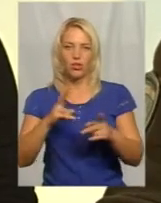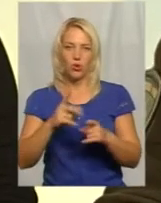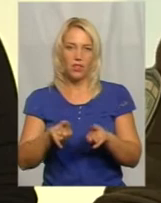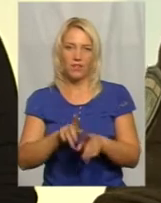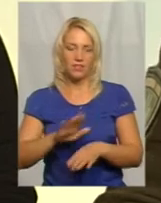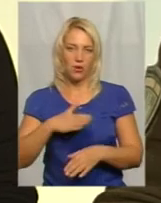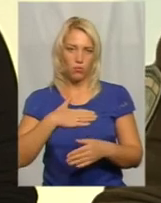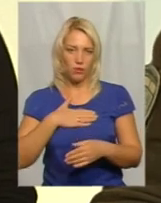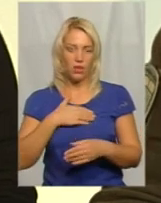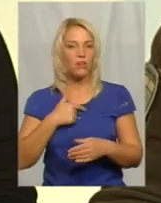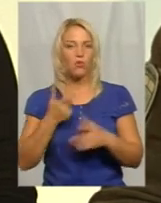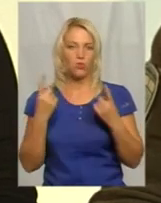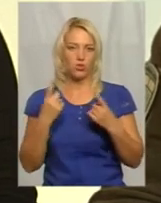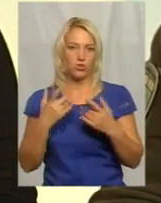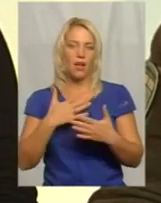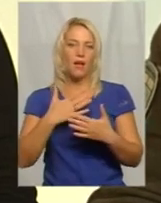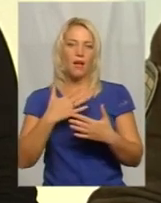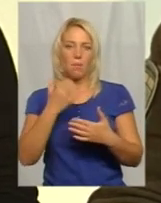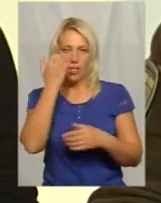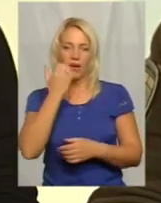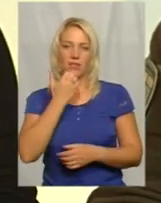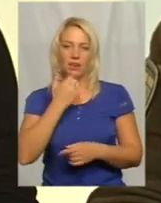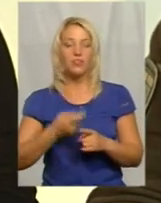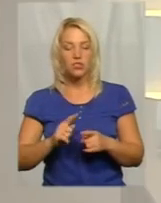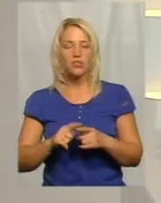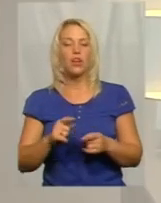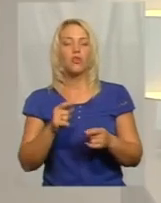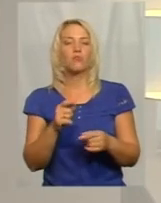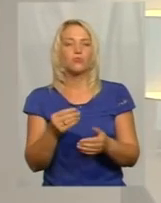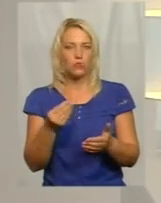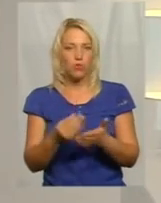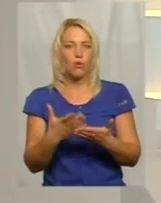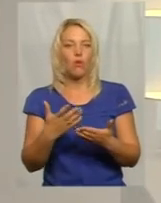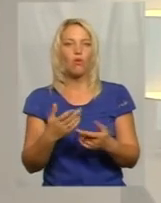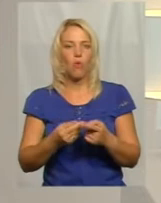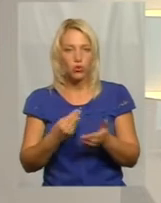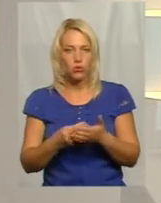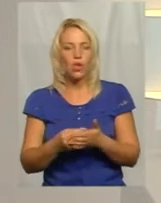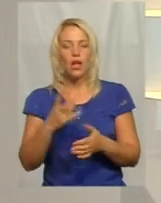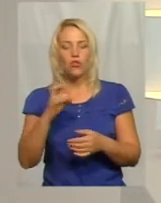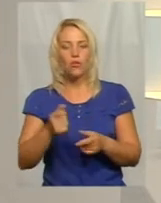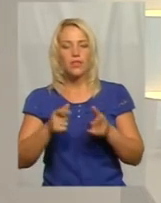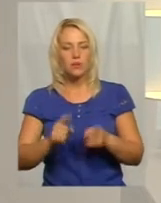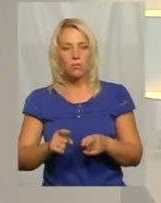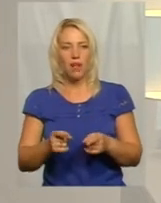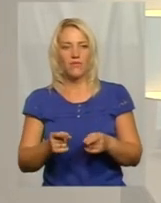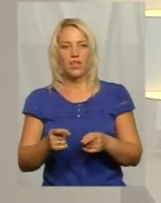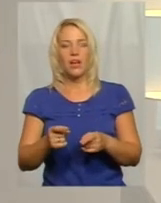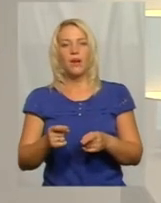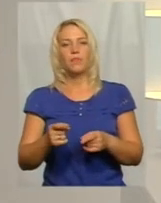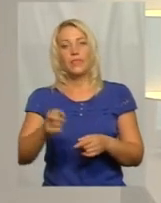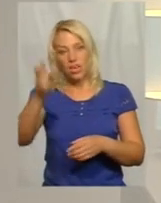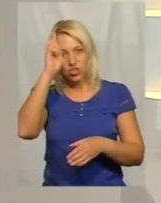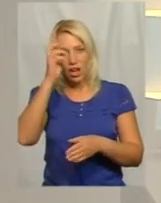я їм дуже сильно благодарю. Це дорогого коштує, але насправді волонтери допомагають, але фінансування державного добровольча армія не має.